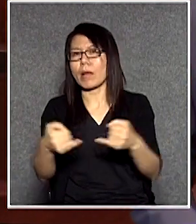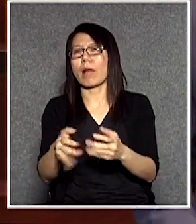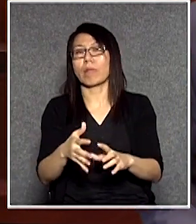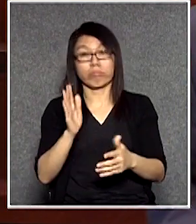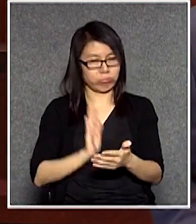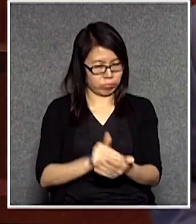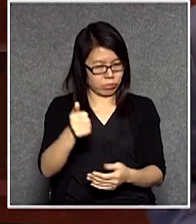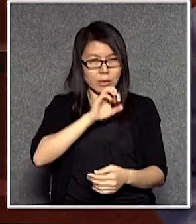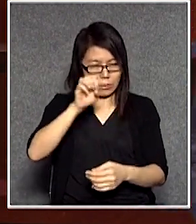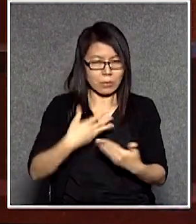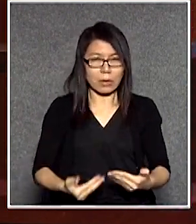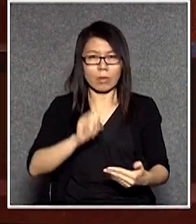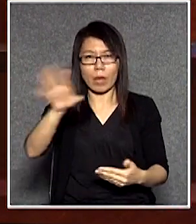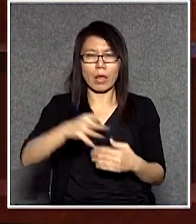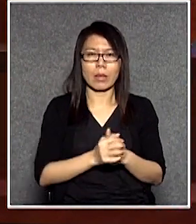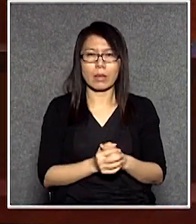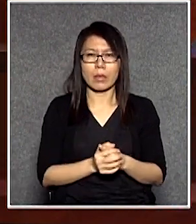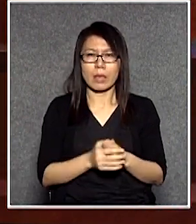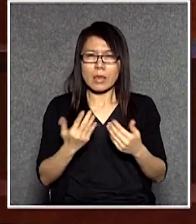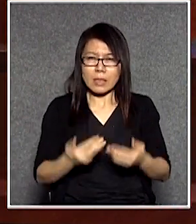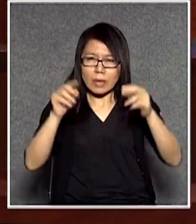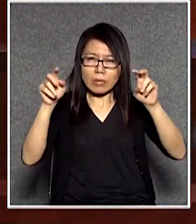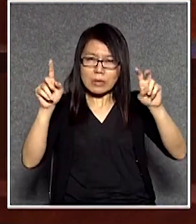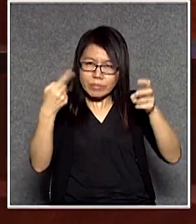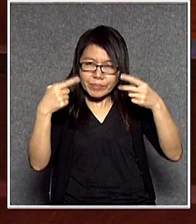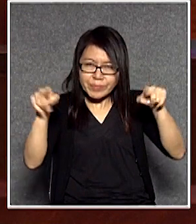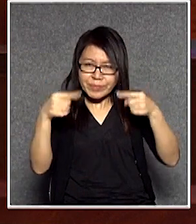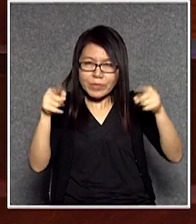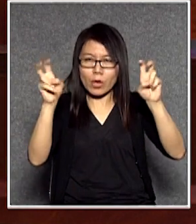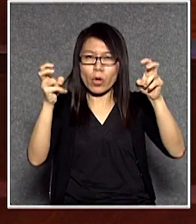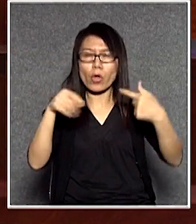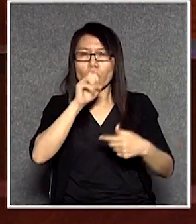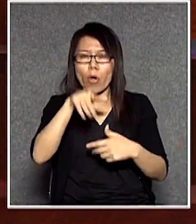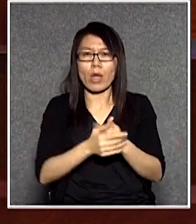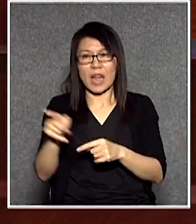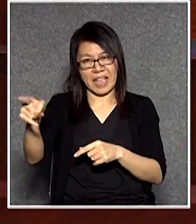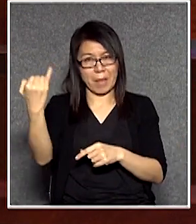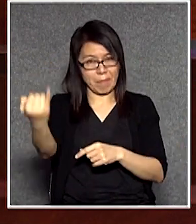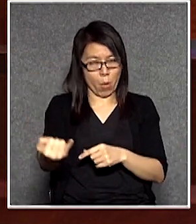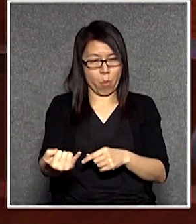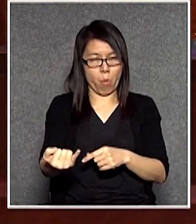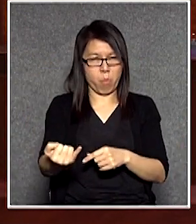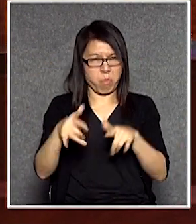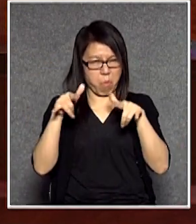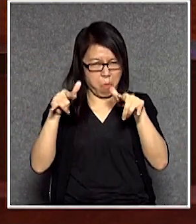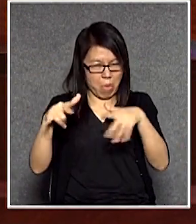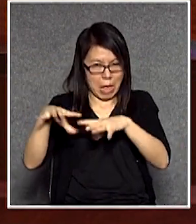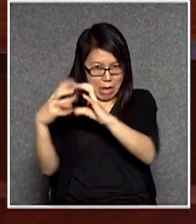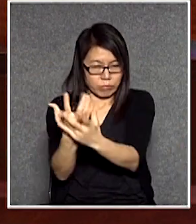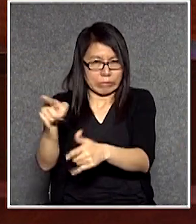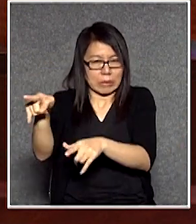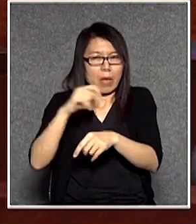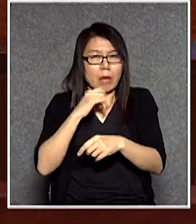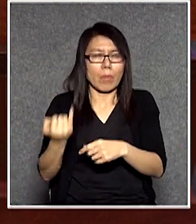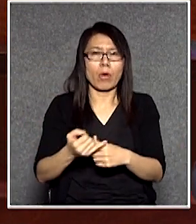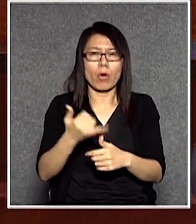我現在說這首歌叫難為政邪定分界你就是邪派你是邪惡集團六